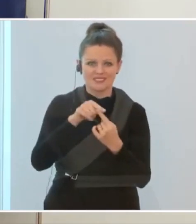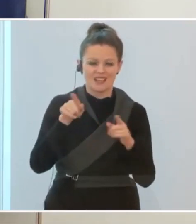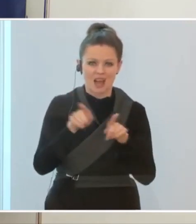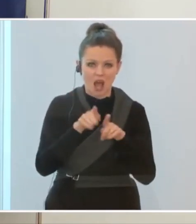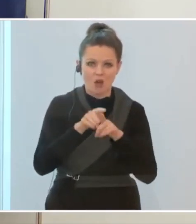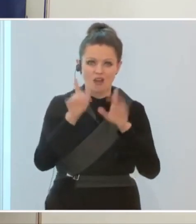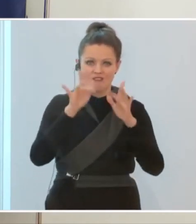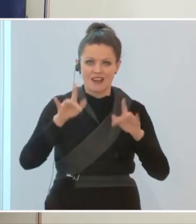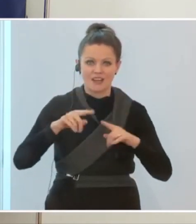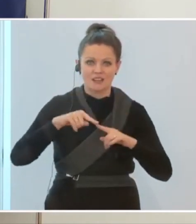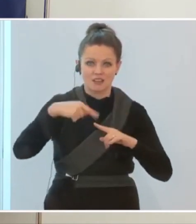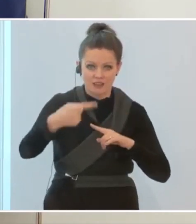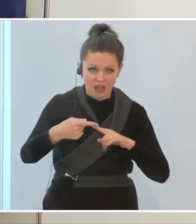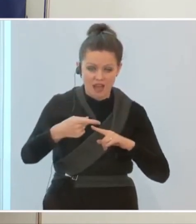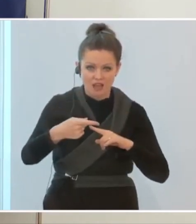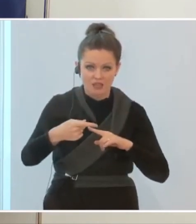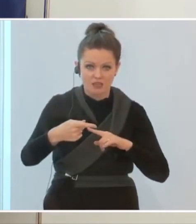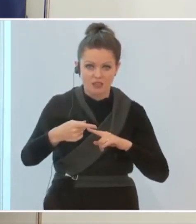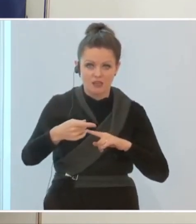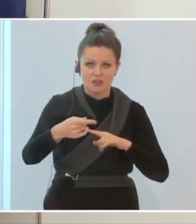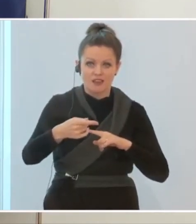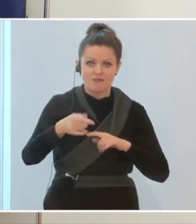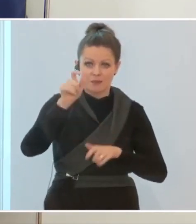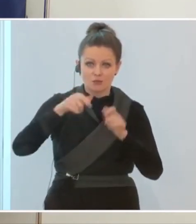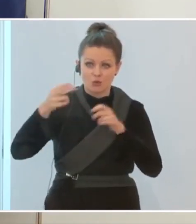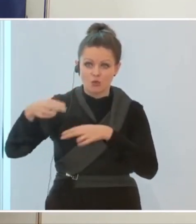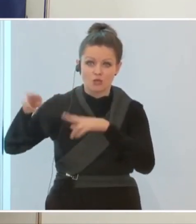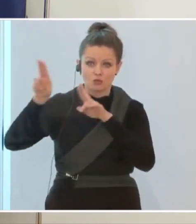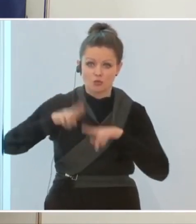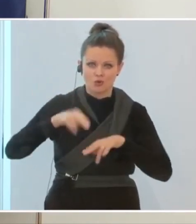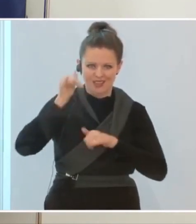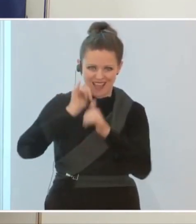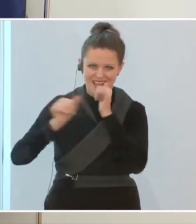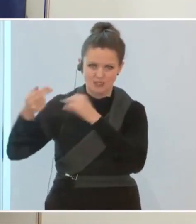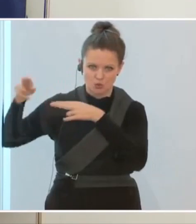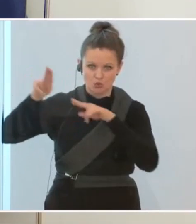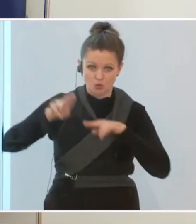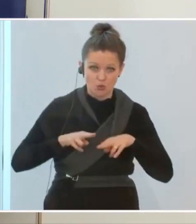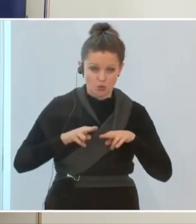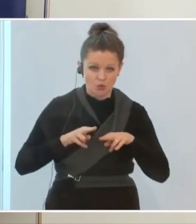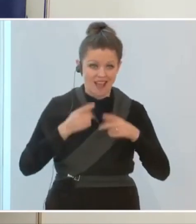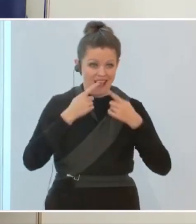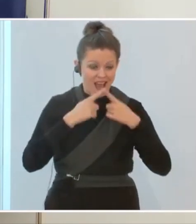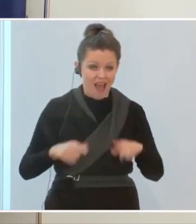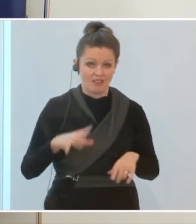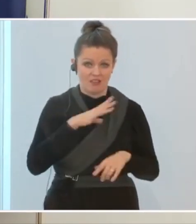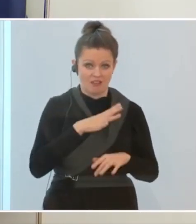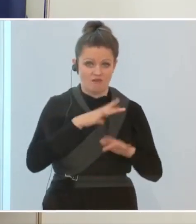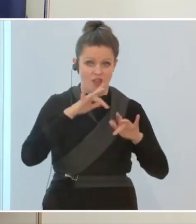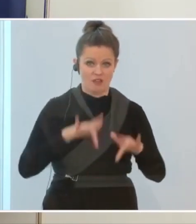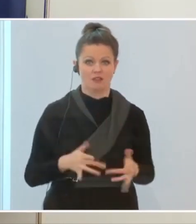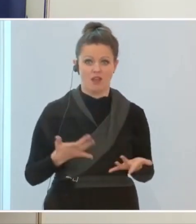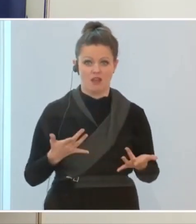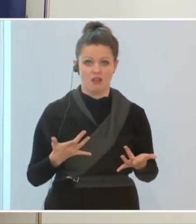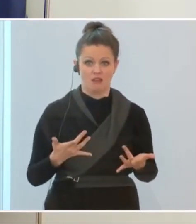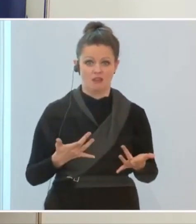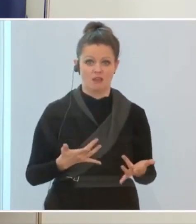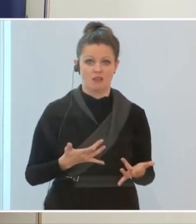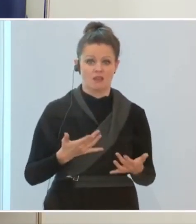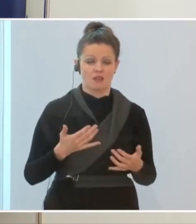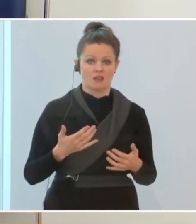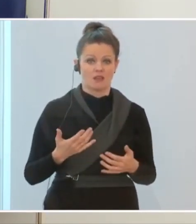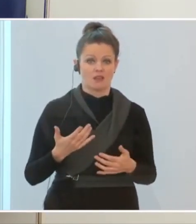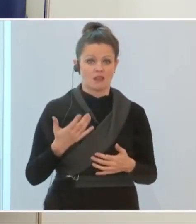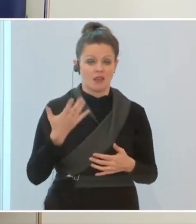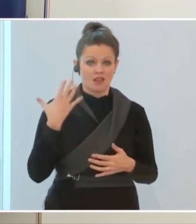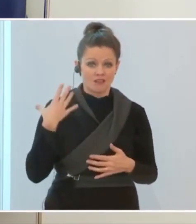Weihnachten sofort wieder durch Reiserückkehrer eine andere Gefahr haben, dass es sofort in ein schnelles